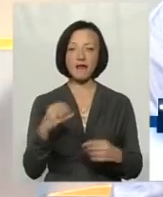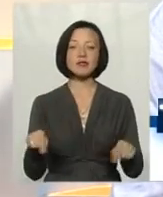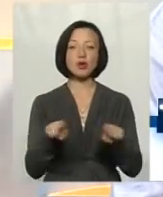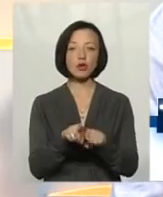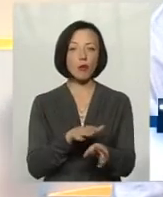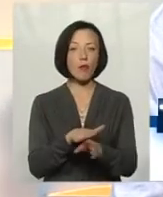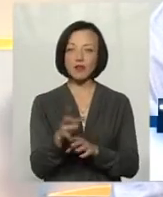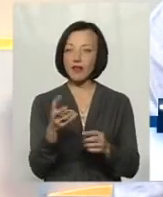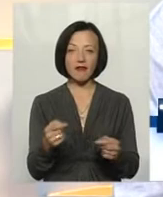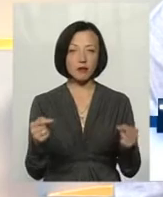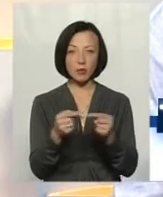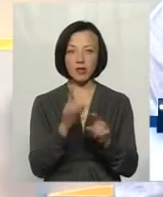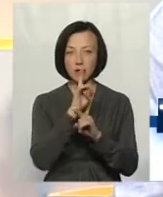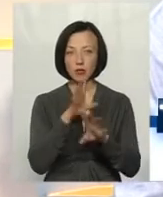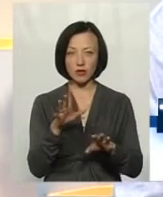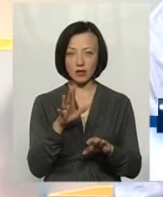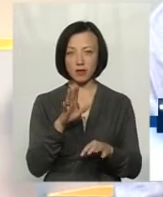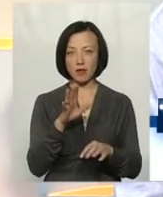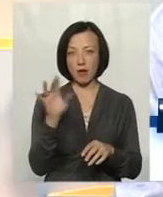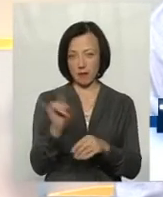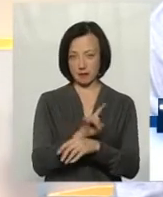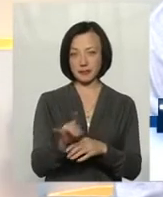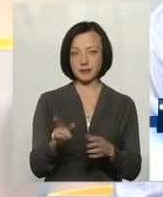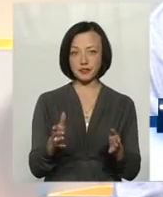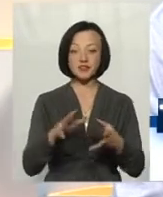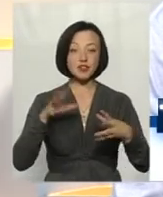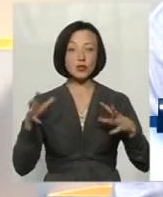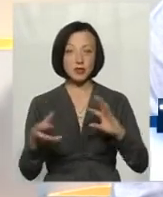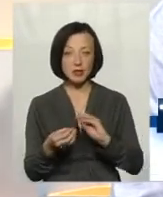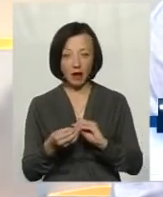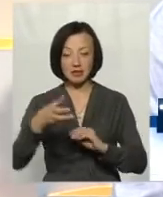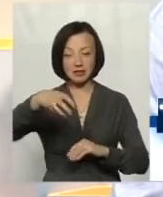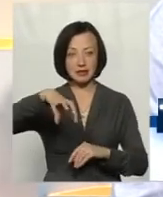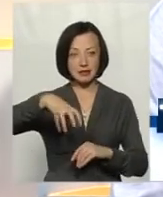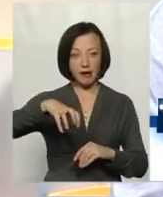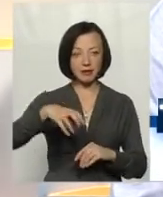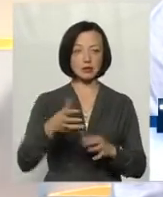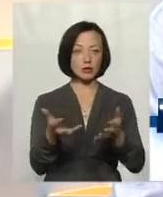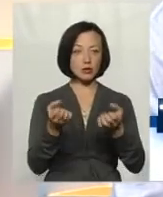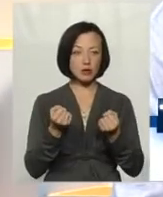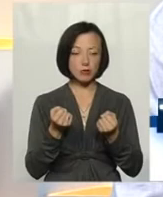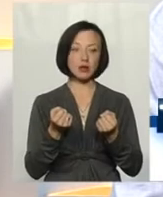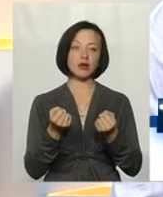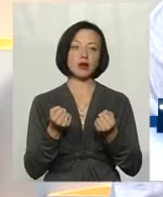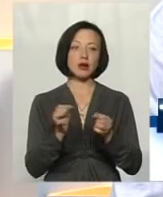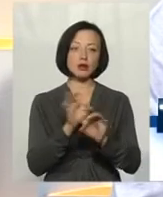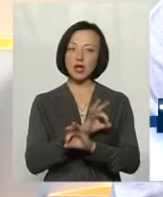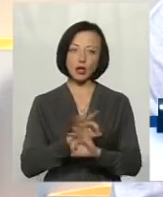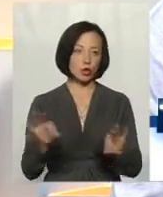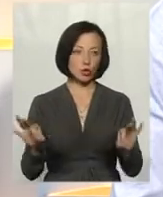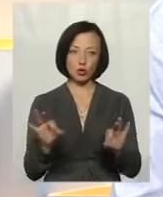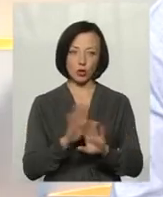повністю не відповідає. Ми не будемо лукавити. Тобто на виході, те, що ми маємо вже з крану споживачу? Ми не отримуємо по СанПіну досконалу воду.